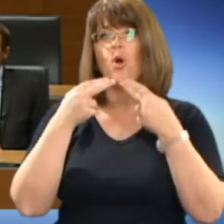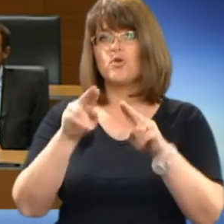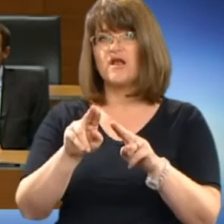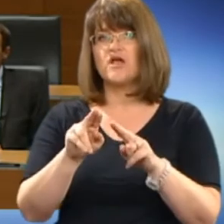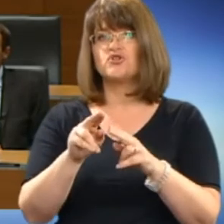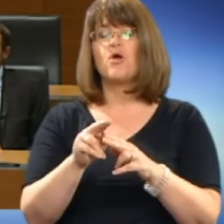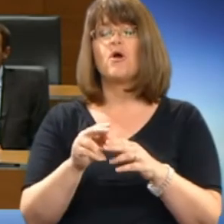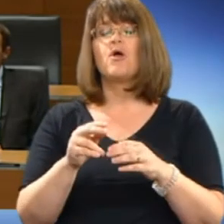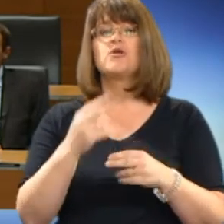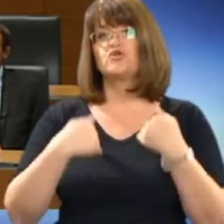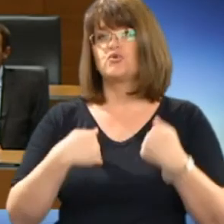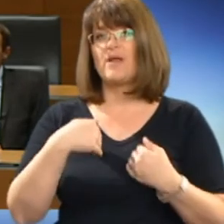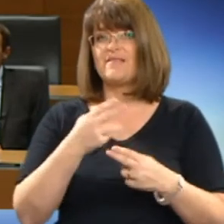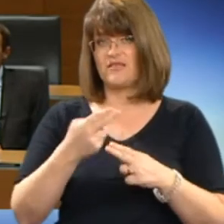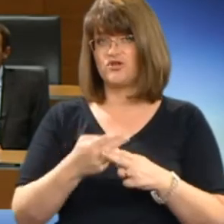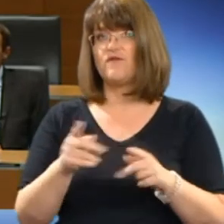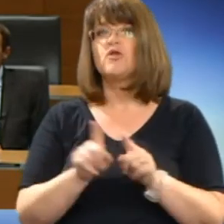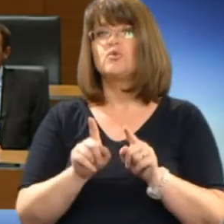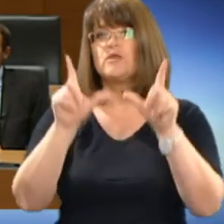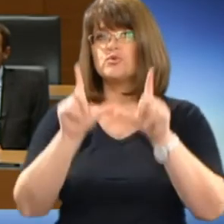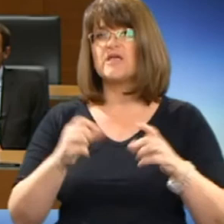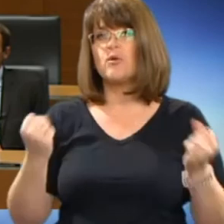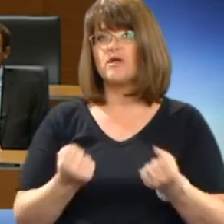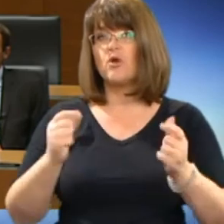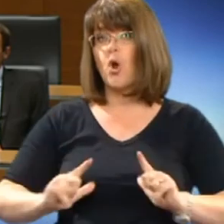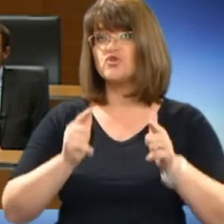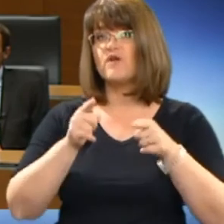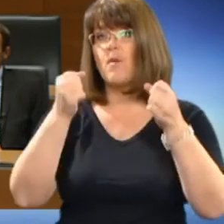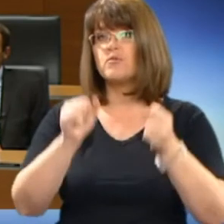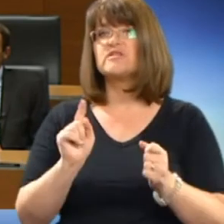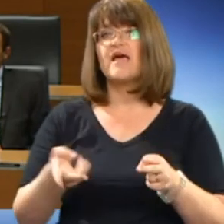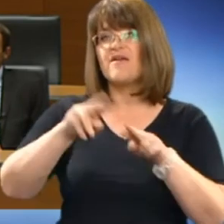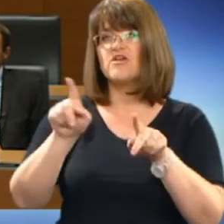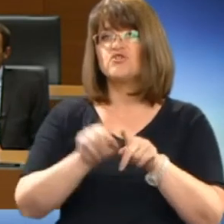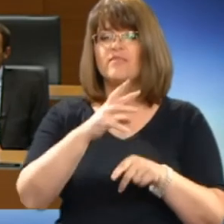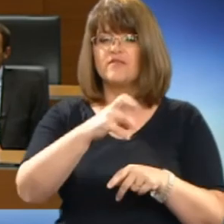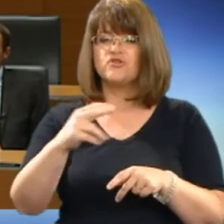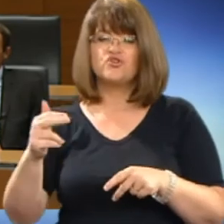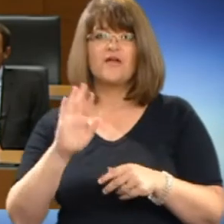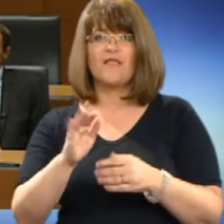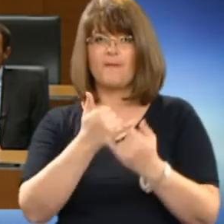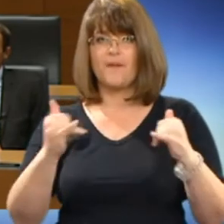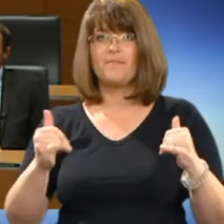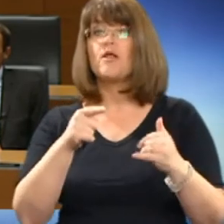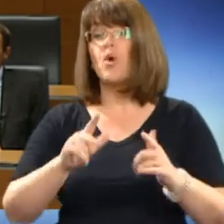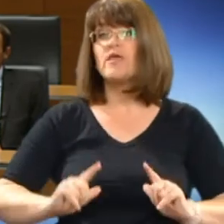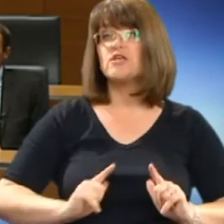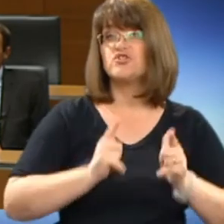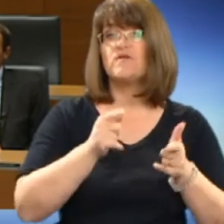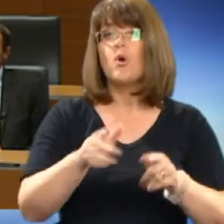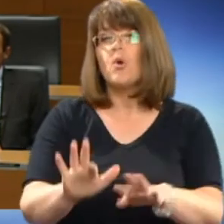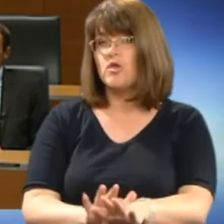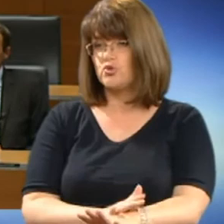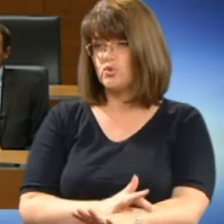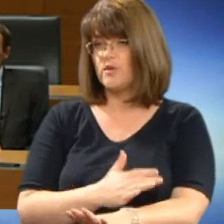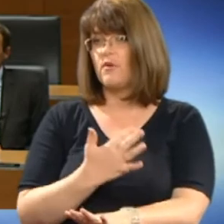življenje države. Tudi ustavne norme oživijo, ko postanejo kaj več kot lečrka na papirju, ko jih živimo, ko jih